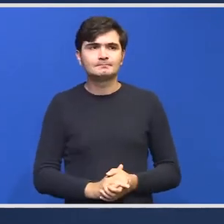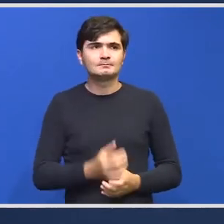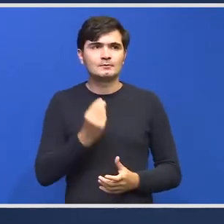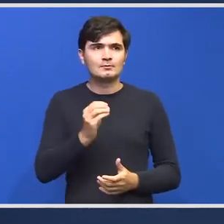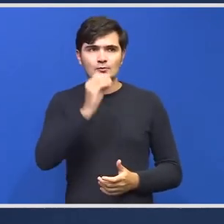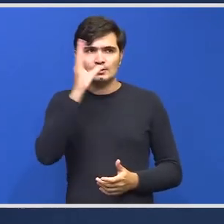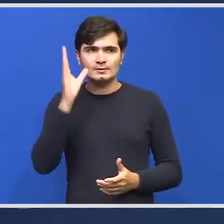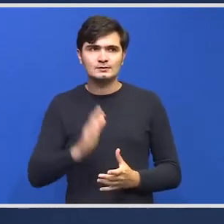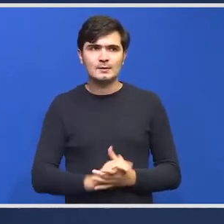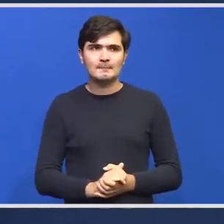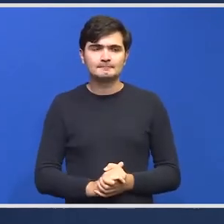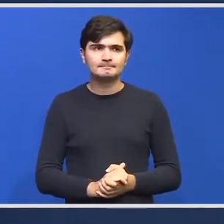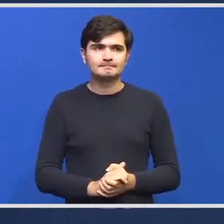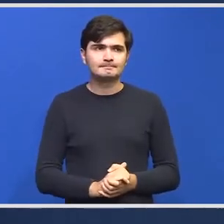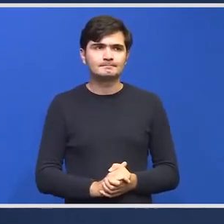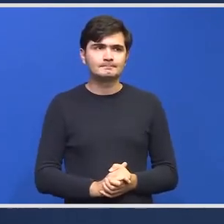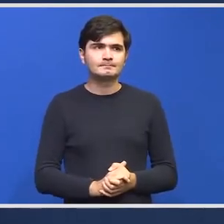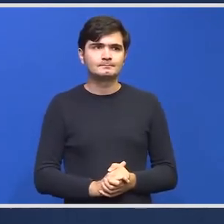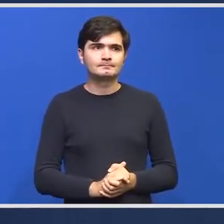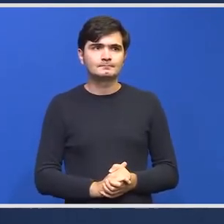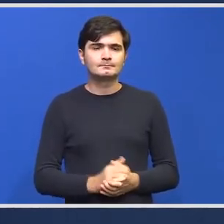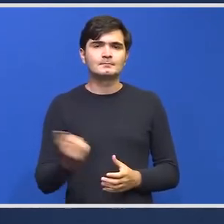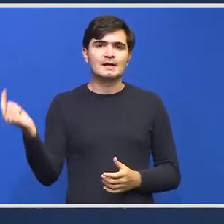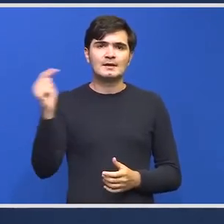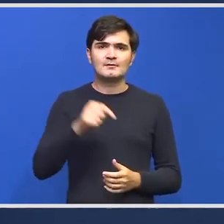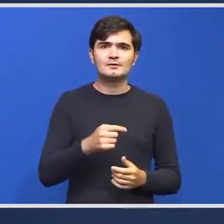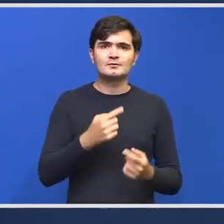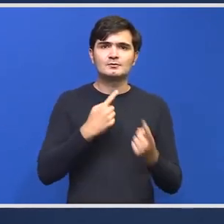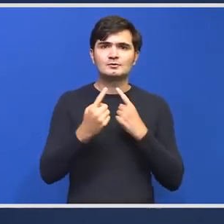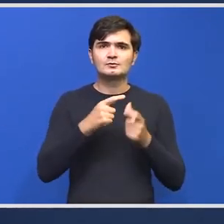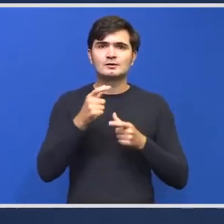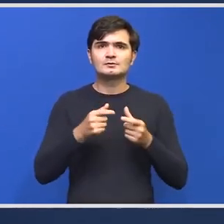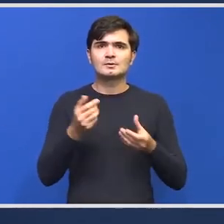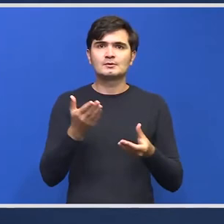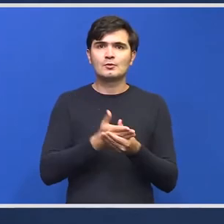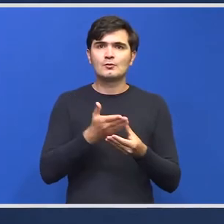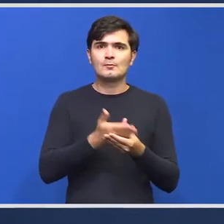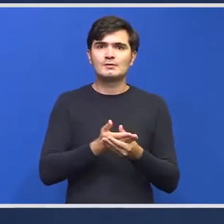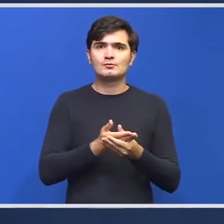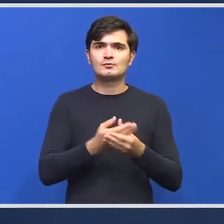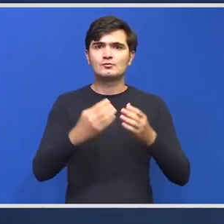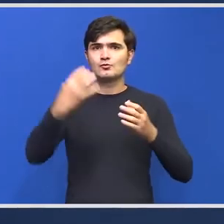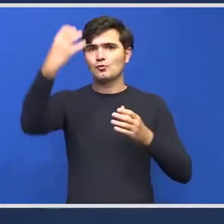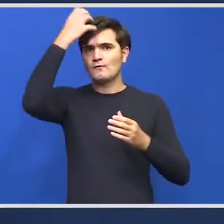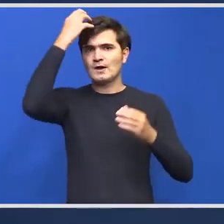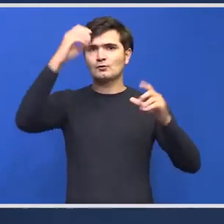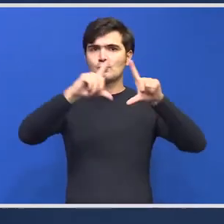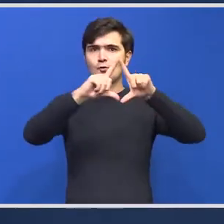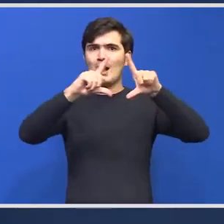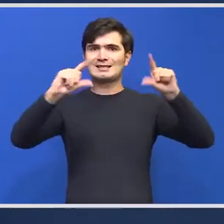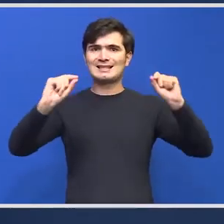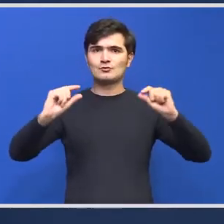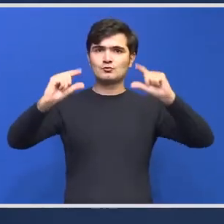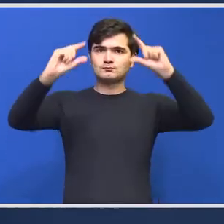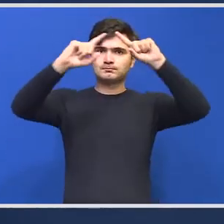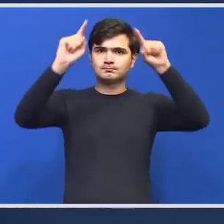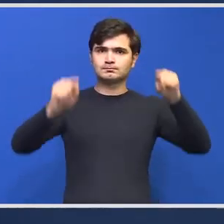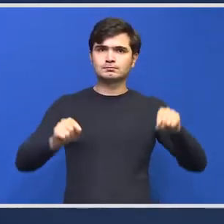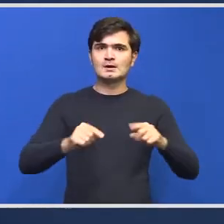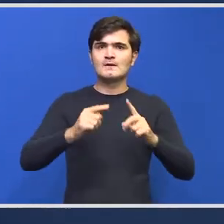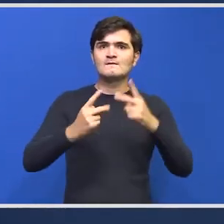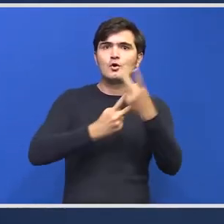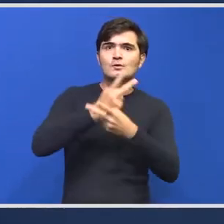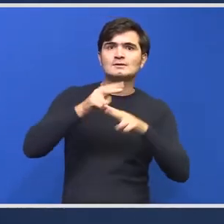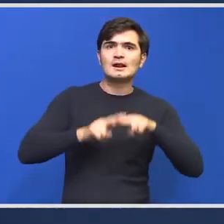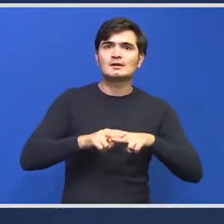ziua, Adrian Vasilache de la Hot News. Revin cu subiectul documentului cu antetul guvernului. Folosirea de resurse